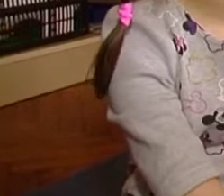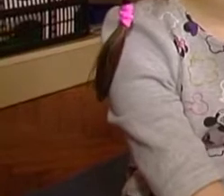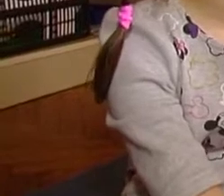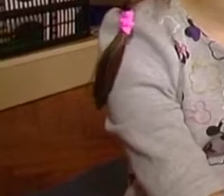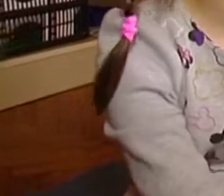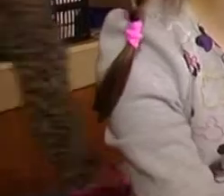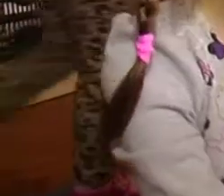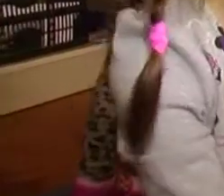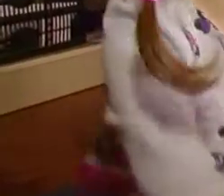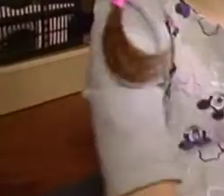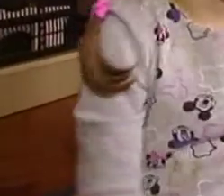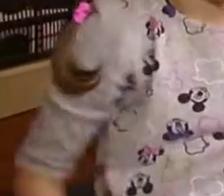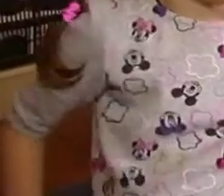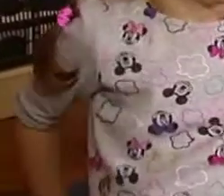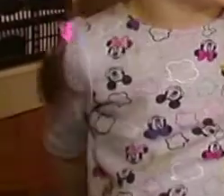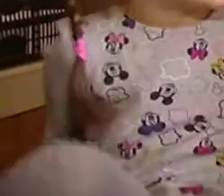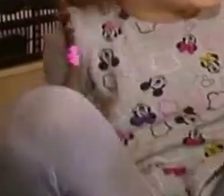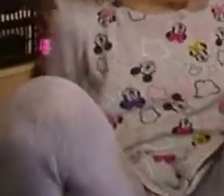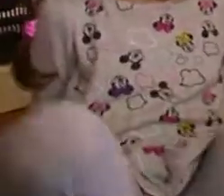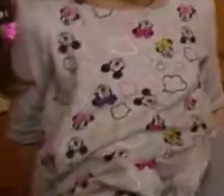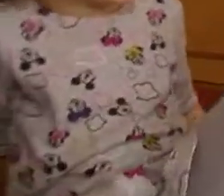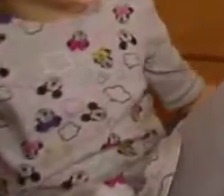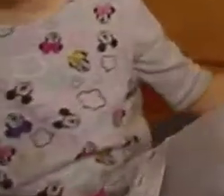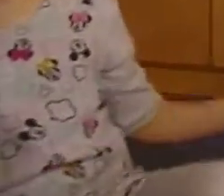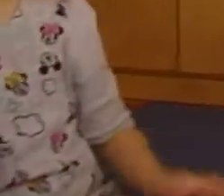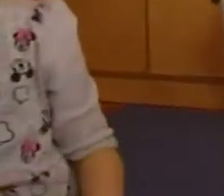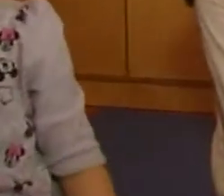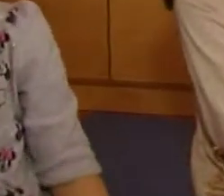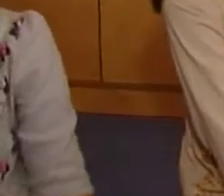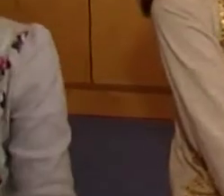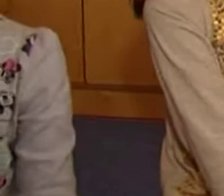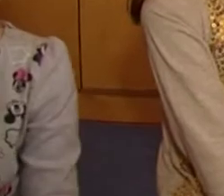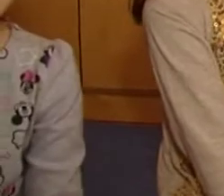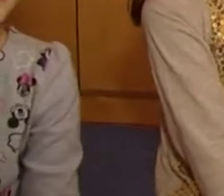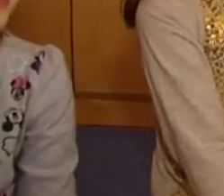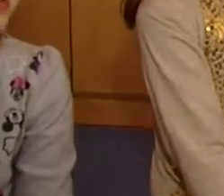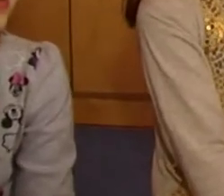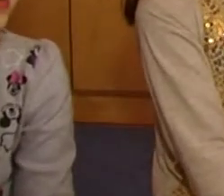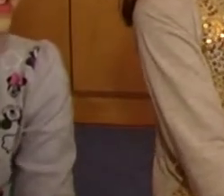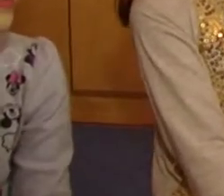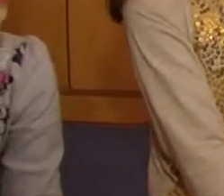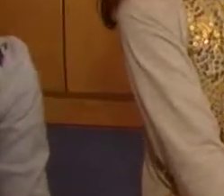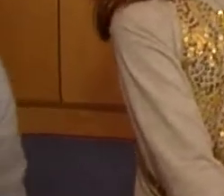i... ništa, ništa. Koja ti je najdraža igra koju igrate svi zaadno?